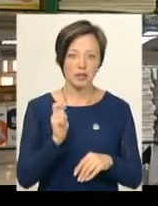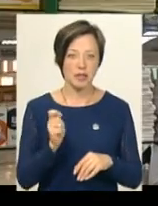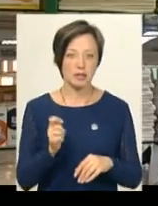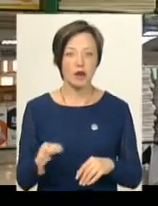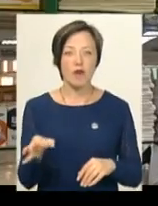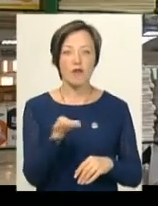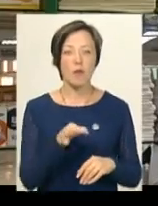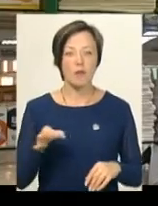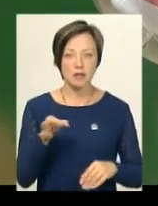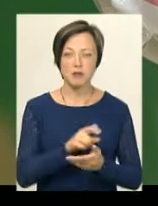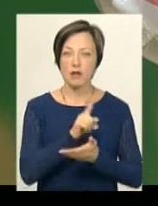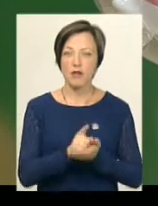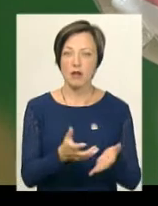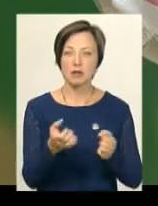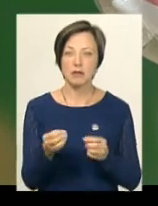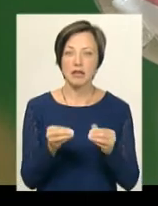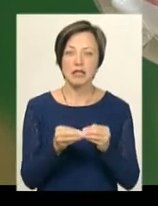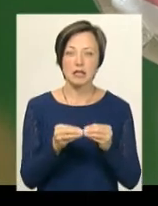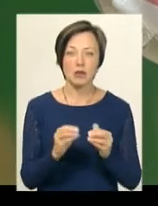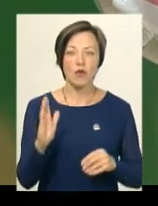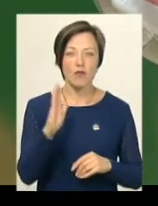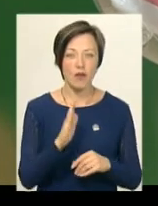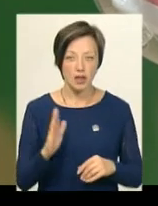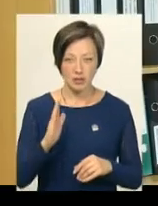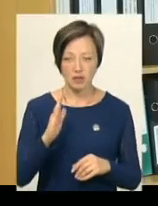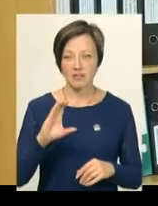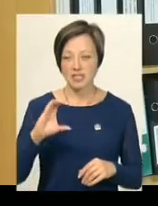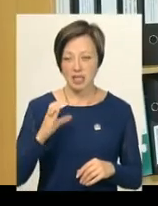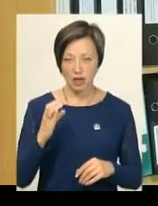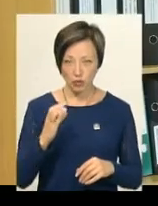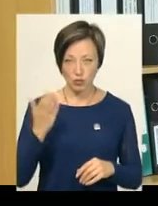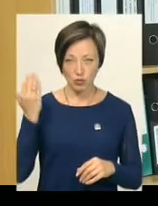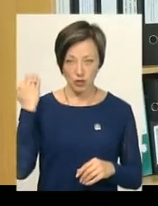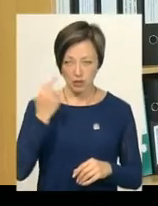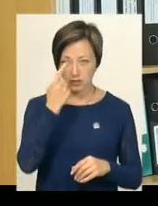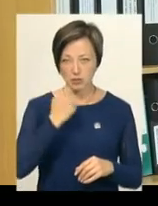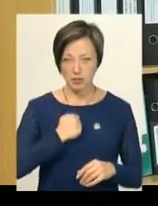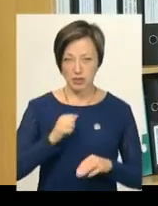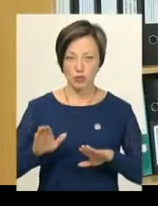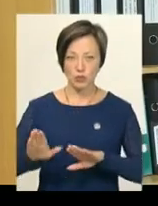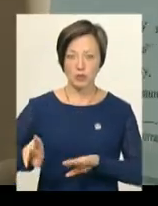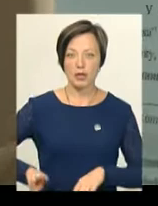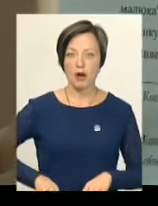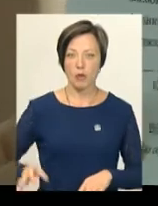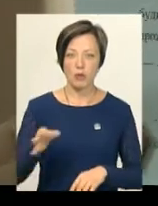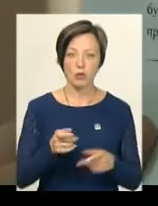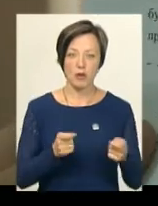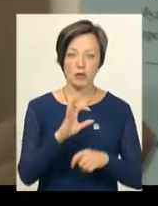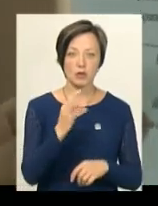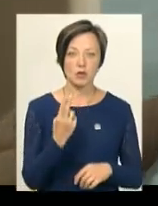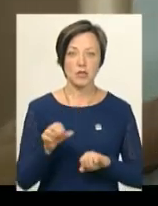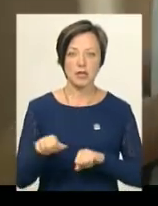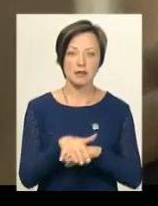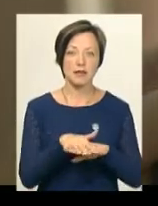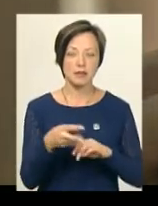В області бебі-бокси повинні було отримати 10 вересня. Про це нам у середу 5 вересня, сказав заступник директора обласного управління соцзахисту